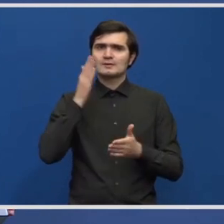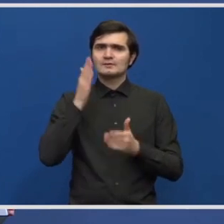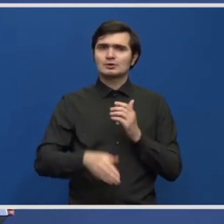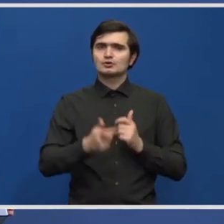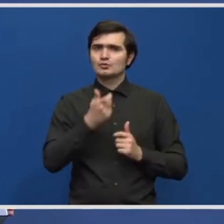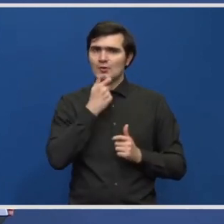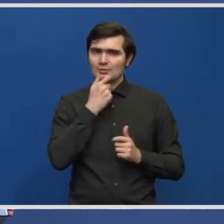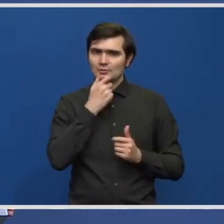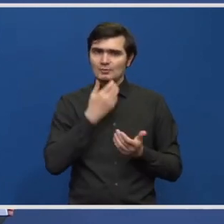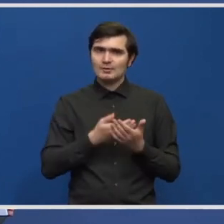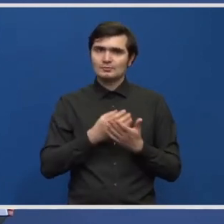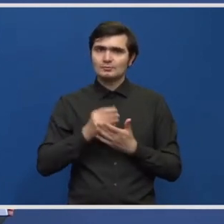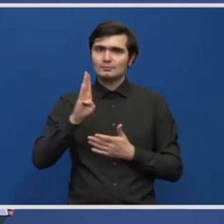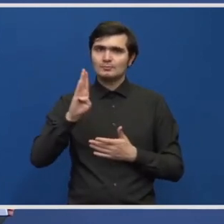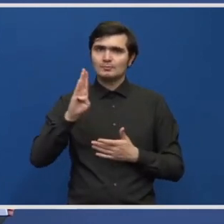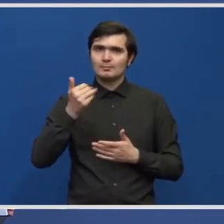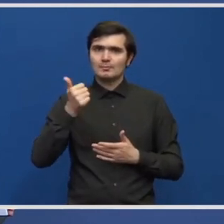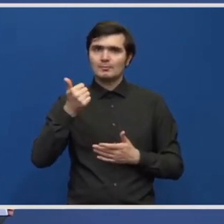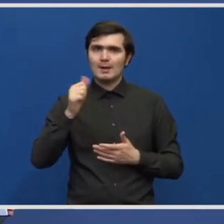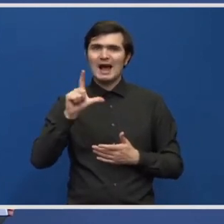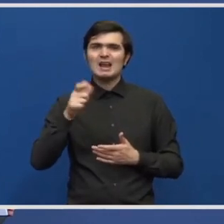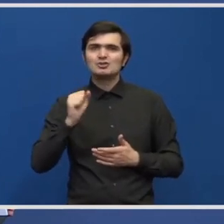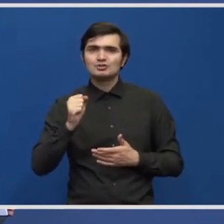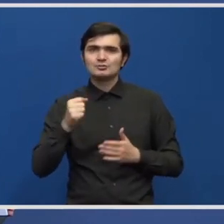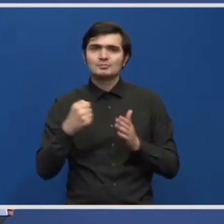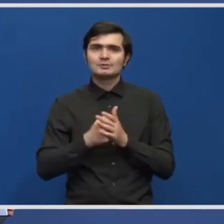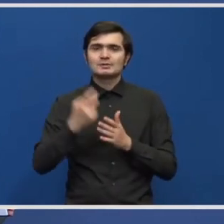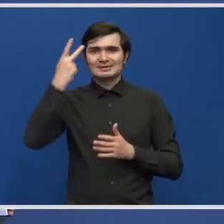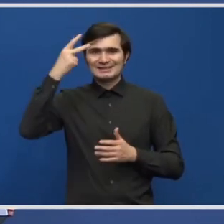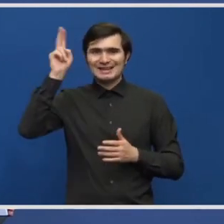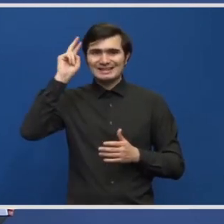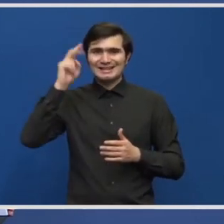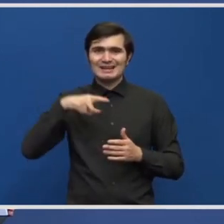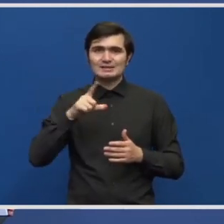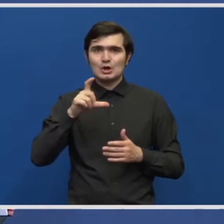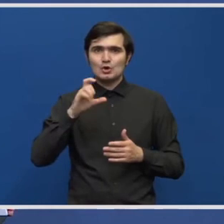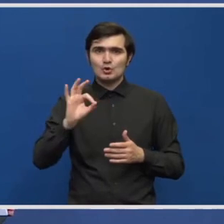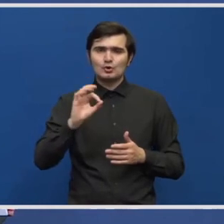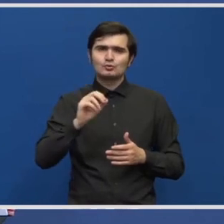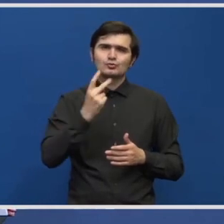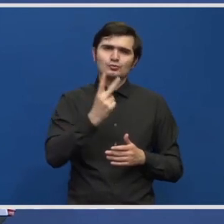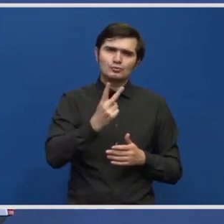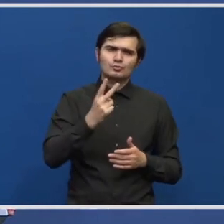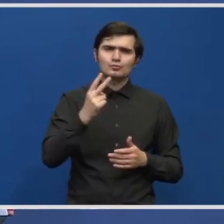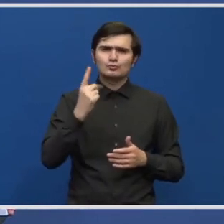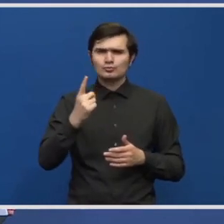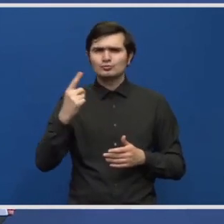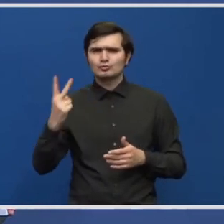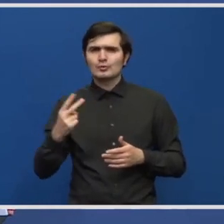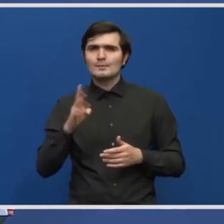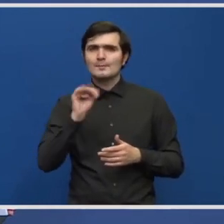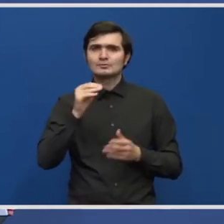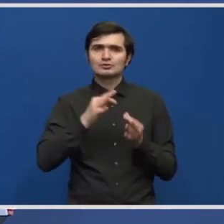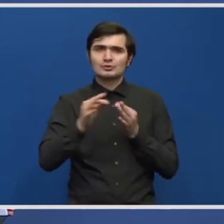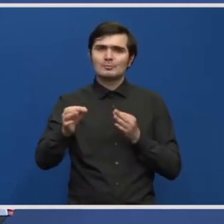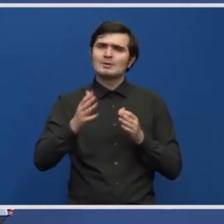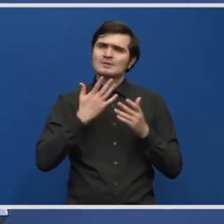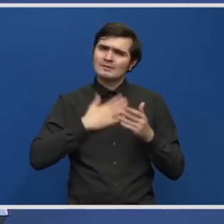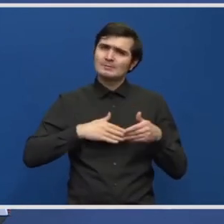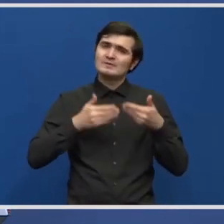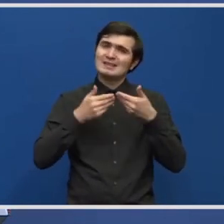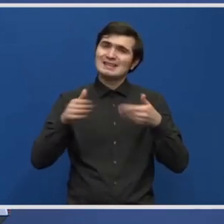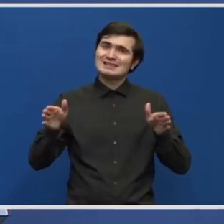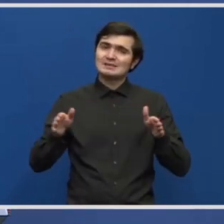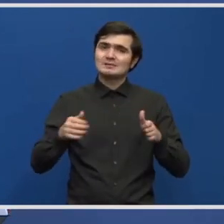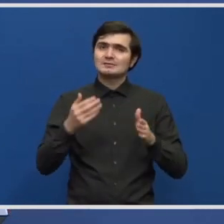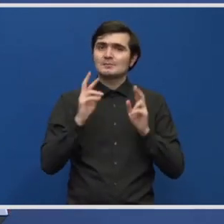Balj-Zlatina, acest Tronson 2, Tronson 2 lot 1 și lot 2, așa e tehnic, deci cei 40 de kilometri să fie deschiși traficului.